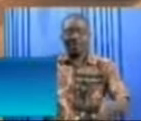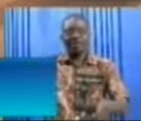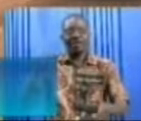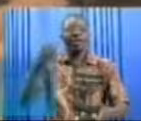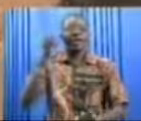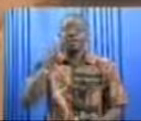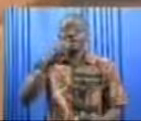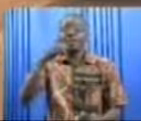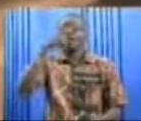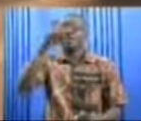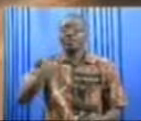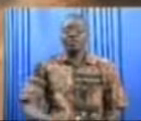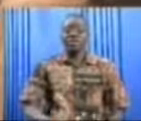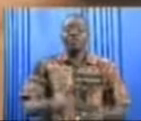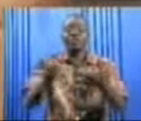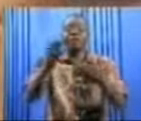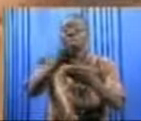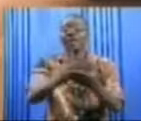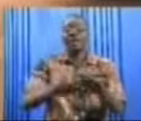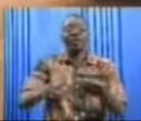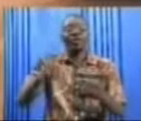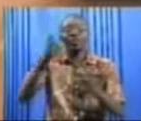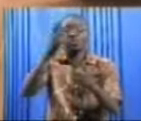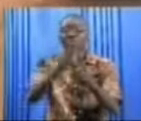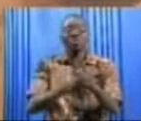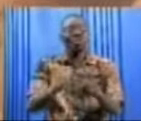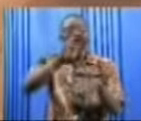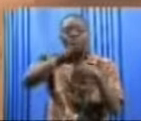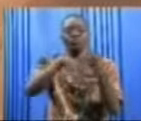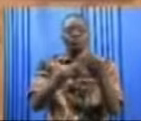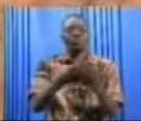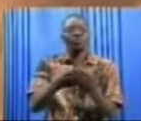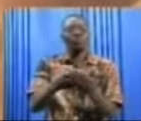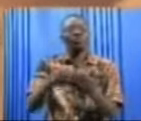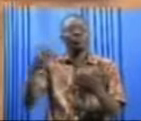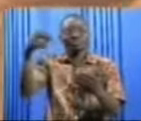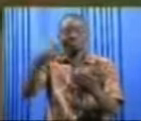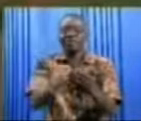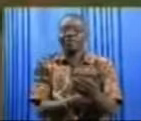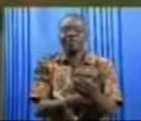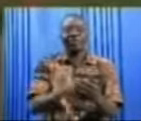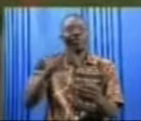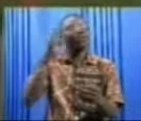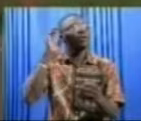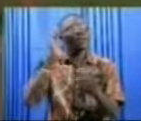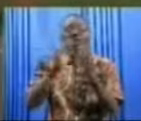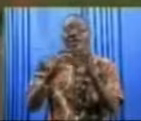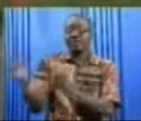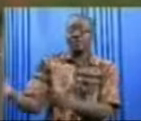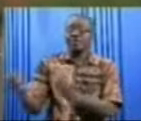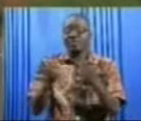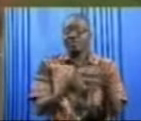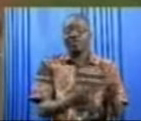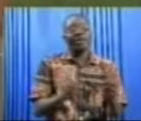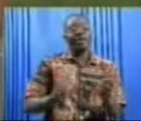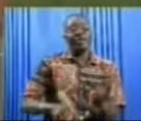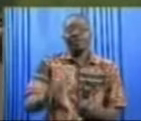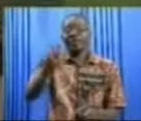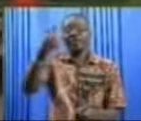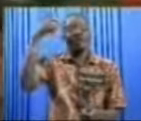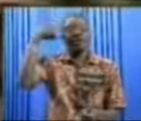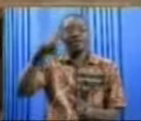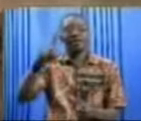offrir dans quelques mois une route toute neuve aux milliers de transporteurs et voyageurs, empruntant cette importante voie de